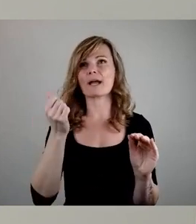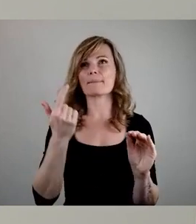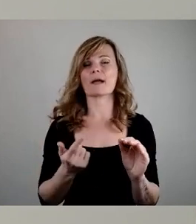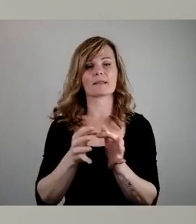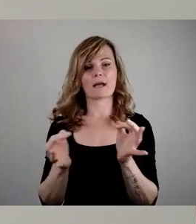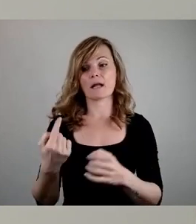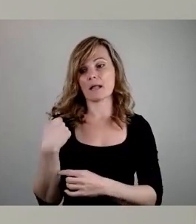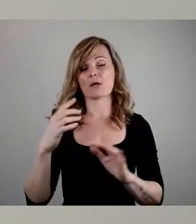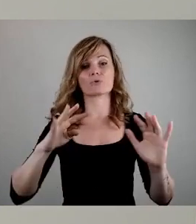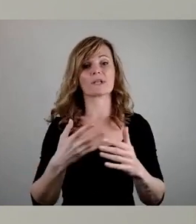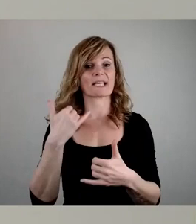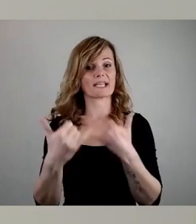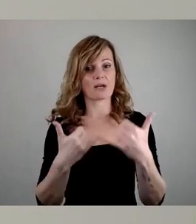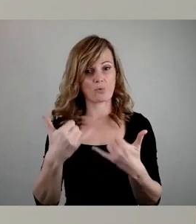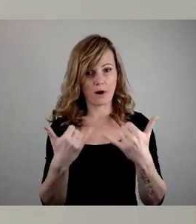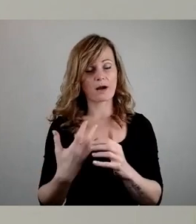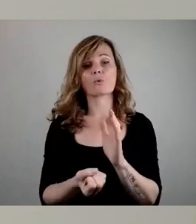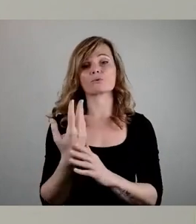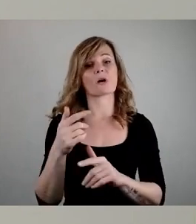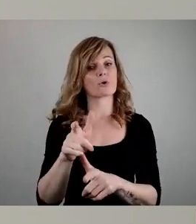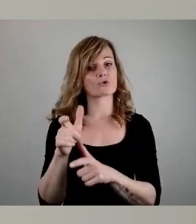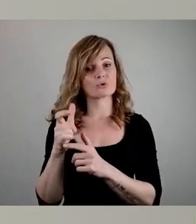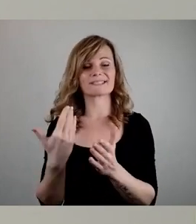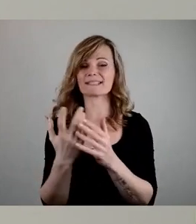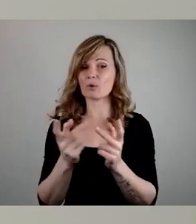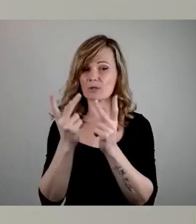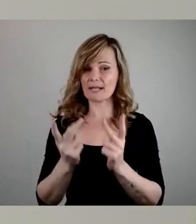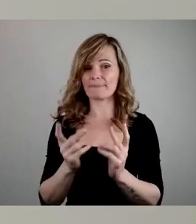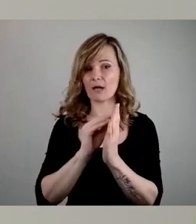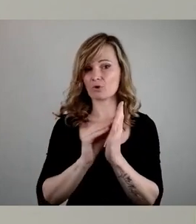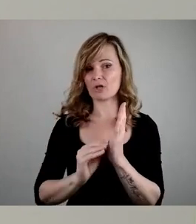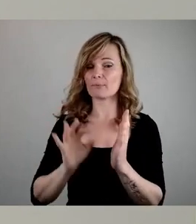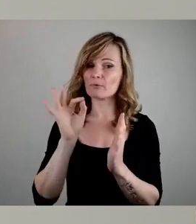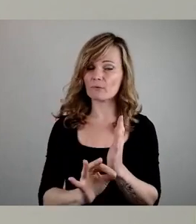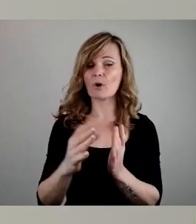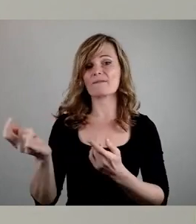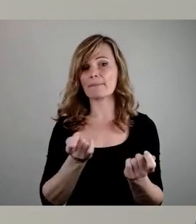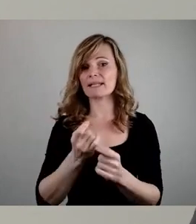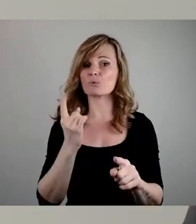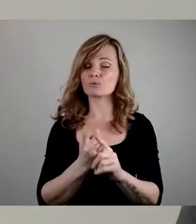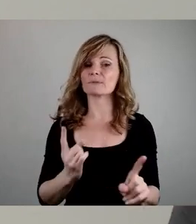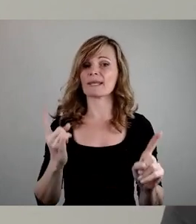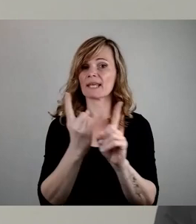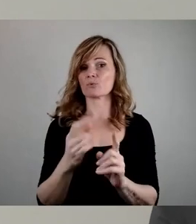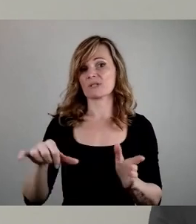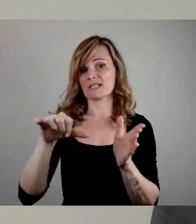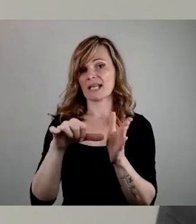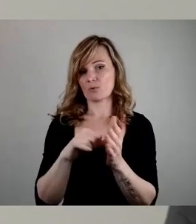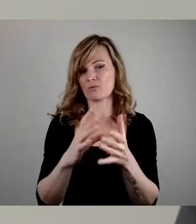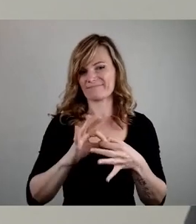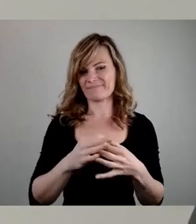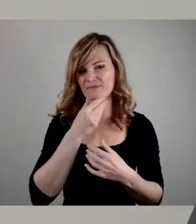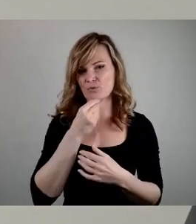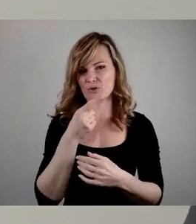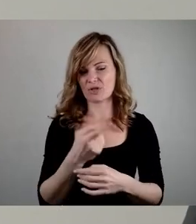Januar, hat der Kulturausschuss die Konzeptausschreibung für das Vermittlungs und Begegnungszentrum, das jüdische Begegnungszentrum am